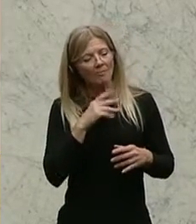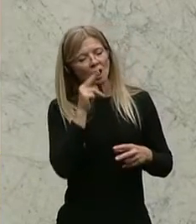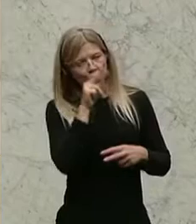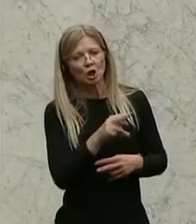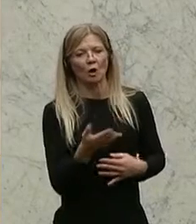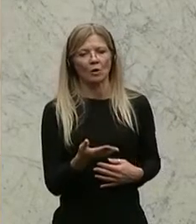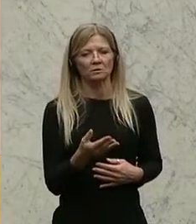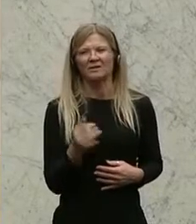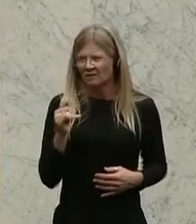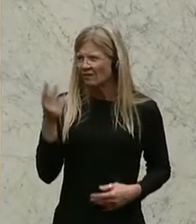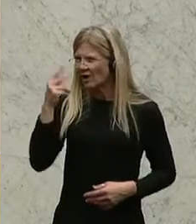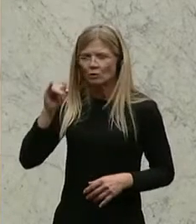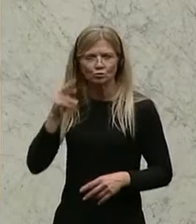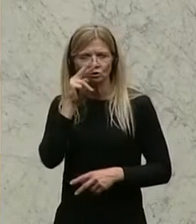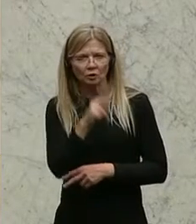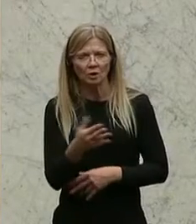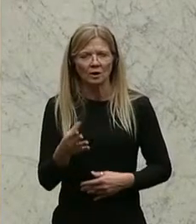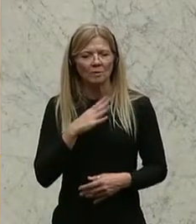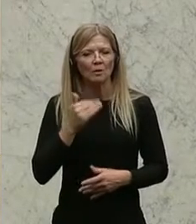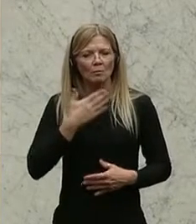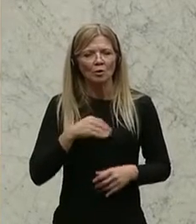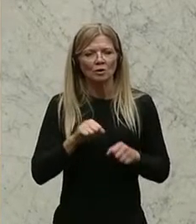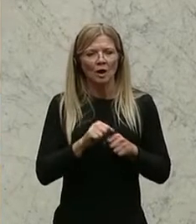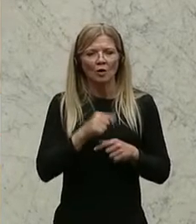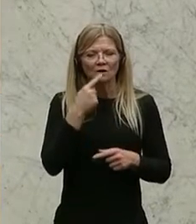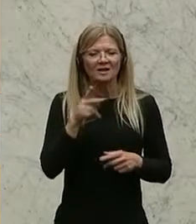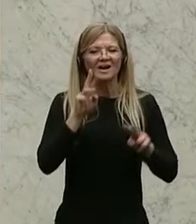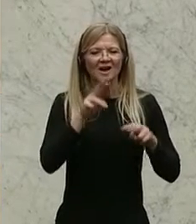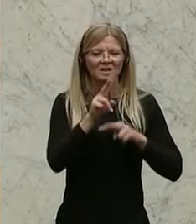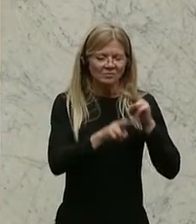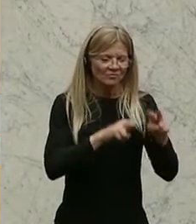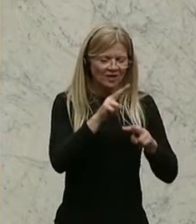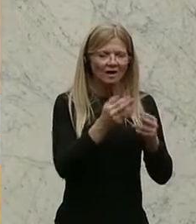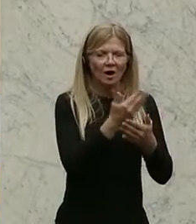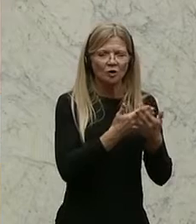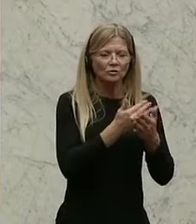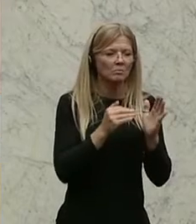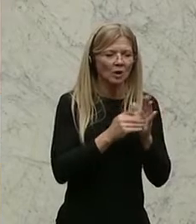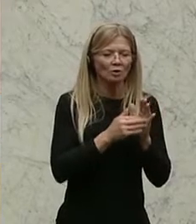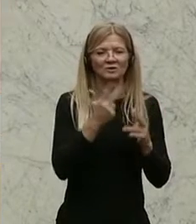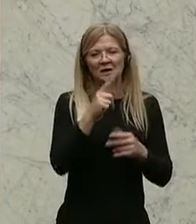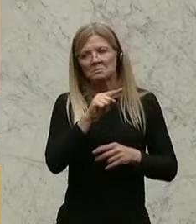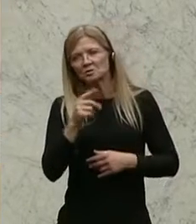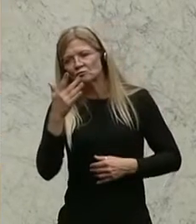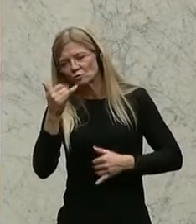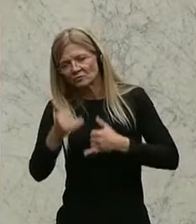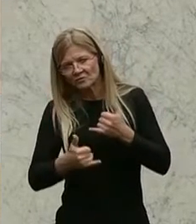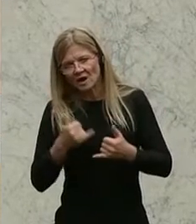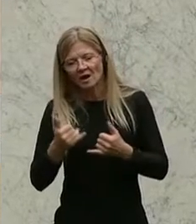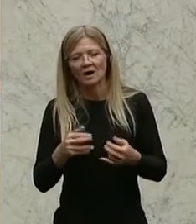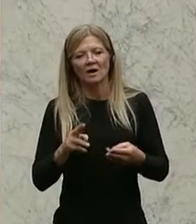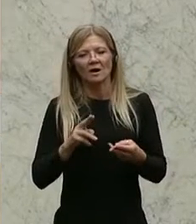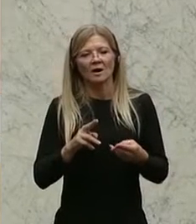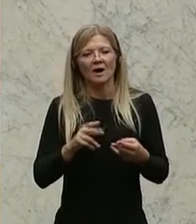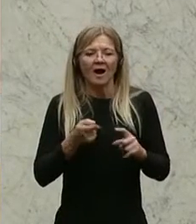ich möchte schon darauf hinweisen, gerade in diesem Zusammenhang, die Rechtspflegerausbildung dauert drei, beziehungsweise fünf Jahre nachdem, wo Sie dann eben